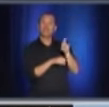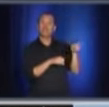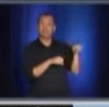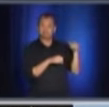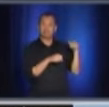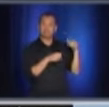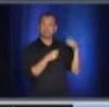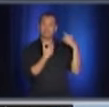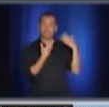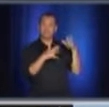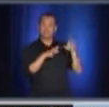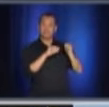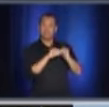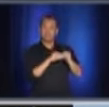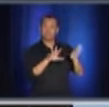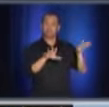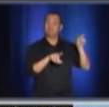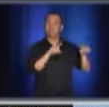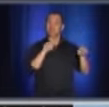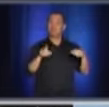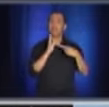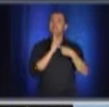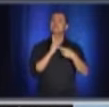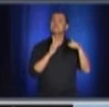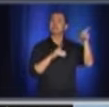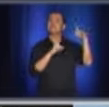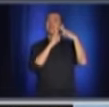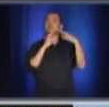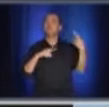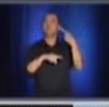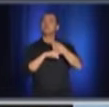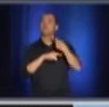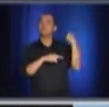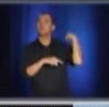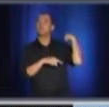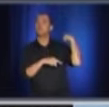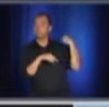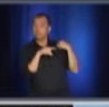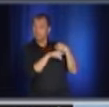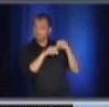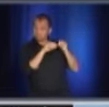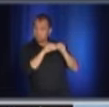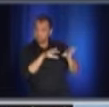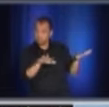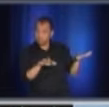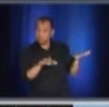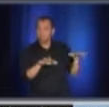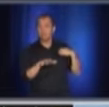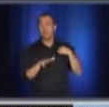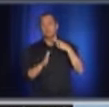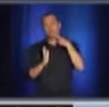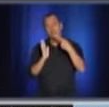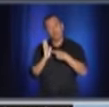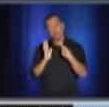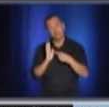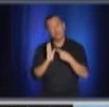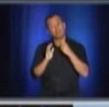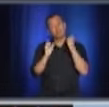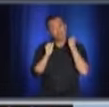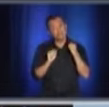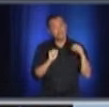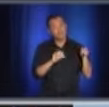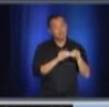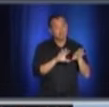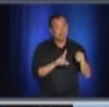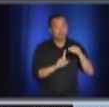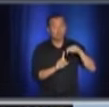qu'il y avait des cas, par exemple, dans les camps de vacances, les camps de jour, je le répète, il peut y avoir de ces cas-là, on l'a vu,